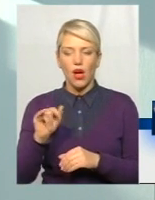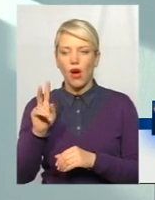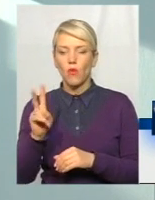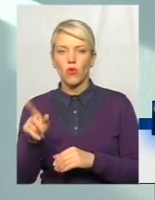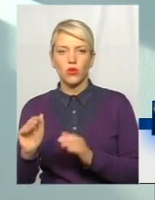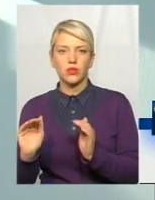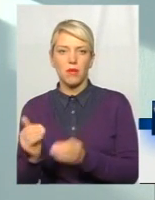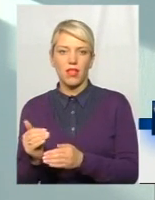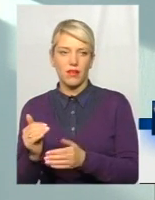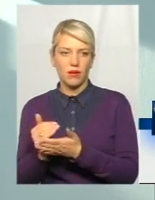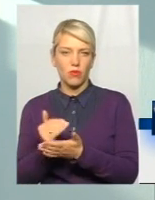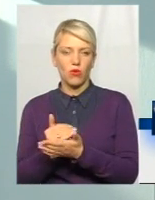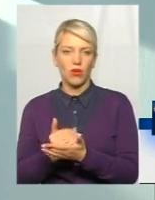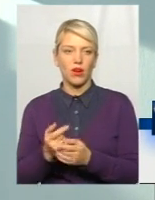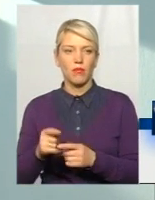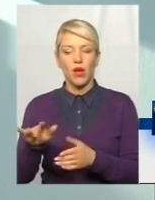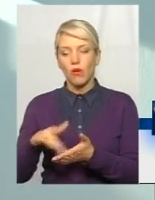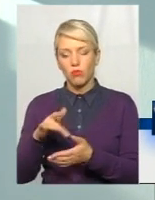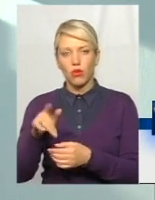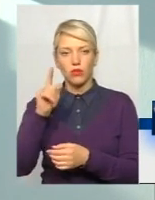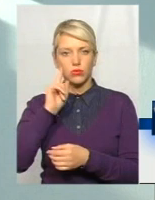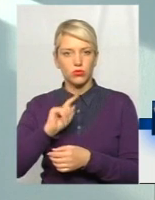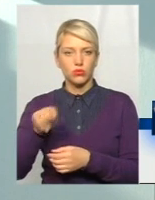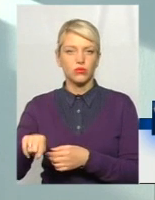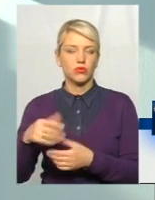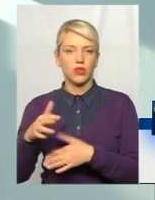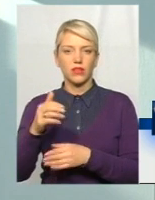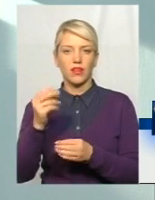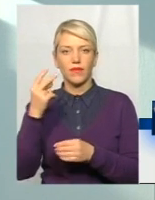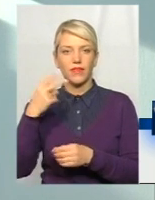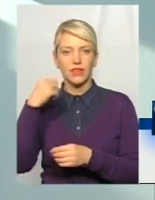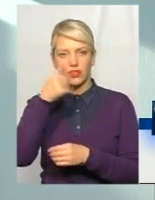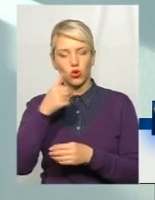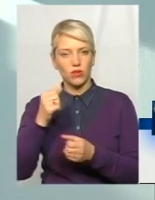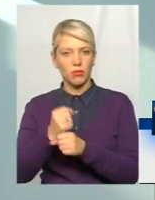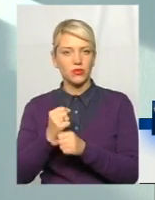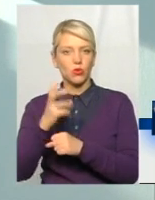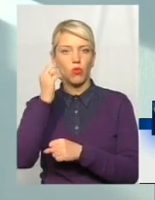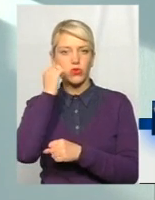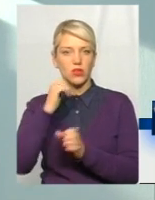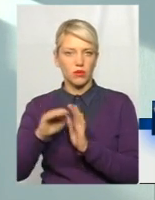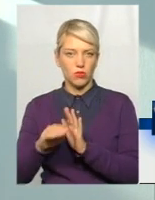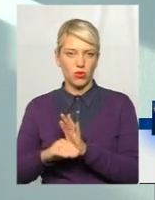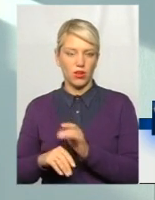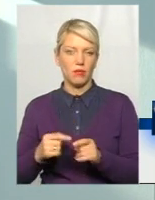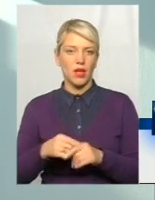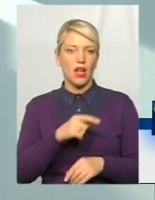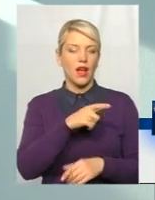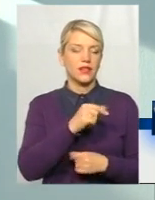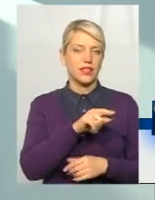там написали 20 років тому, але багато розручно, він на ній працює вже десятиліттям, він хоче приходити. Десь це взагалі ведеться в якомусь екселі.